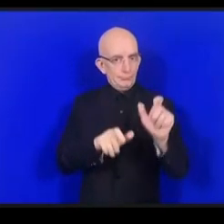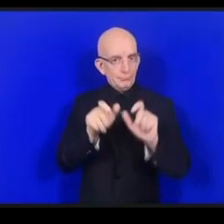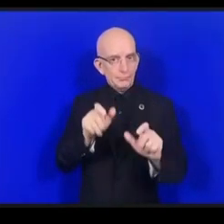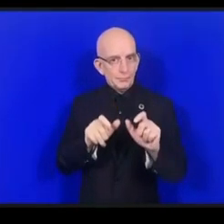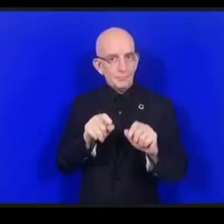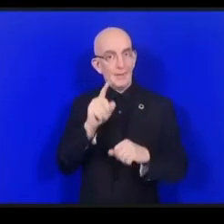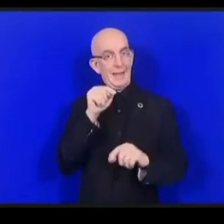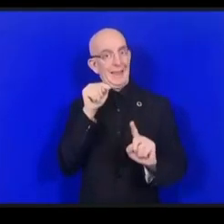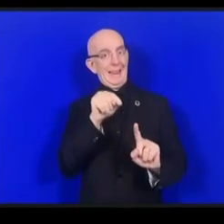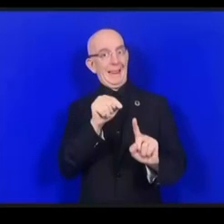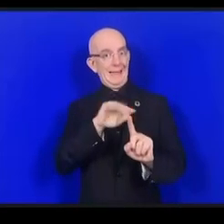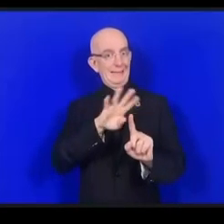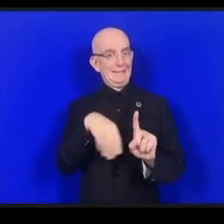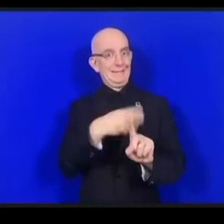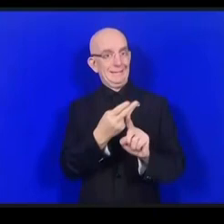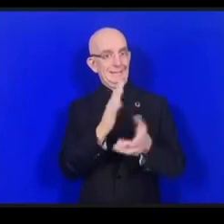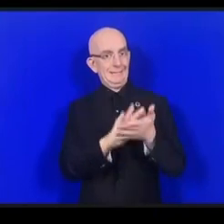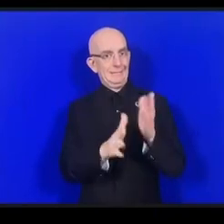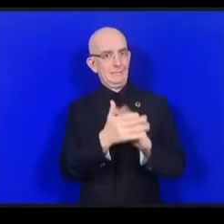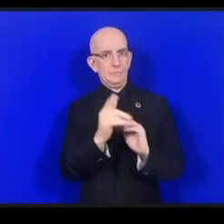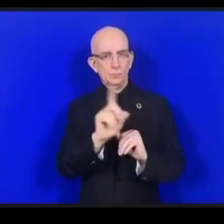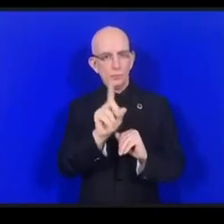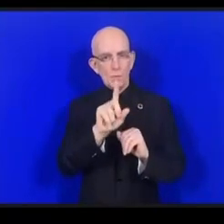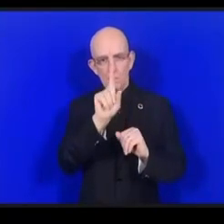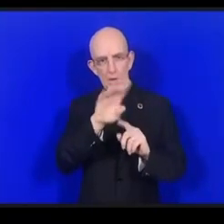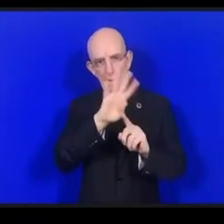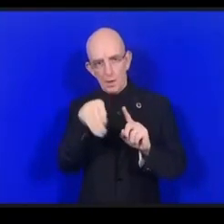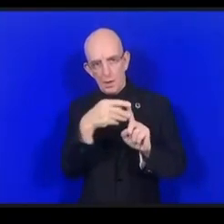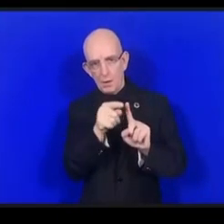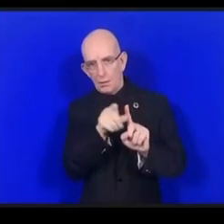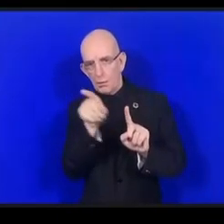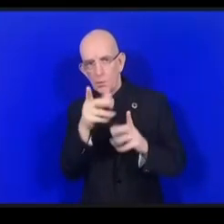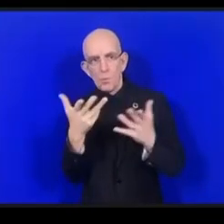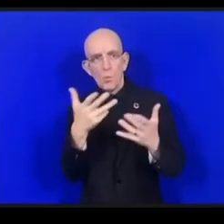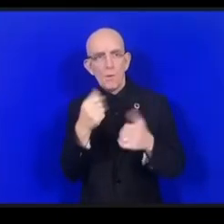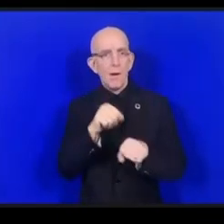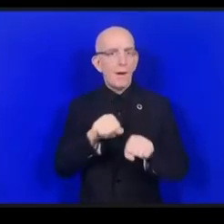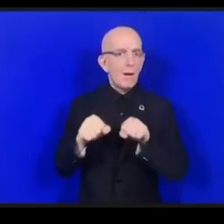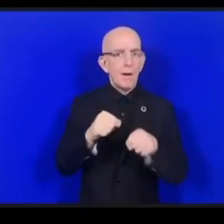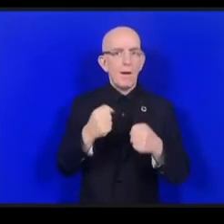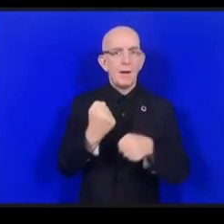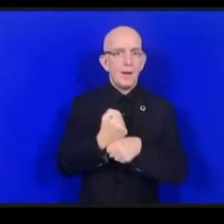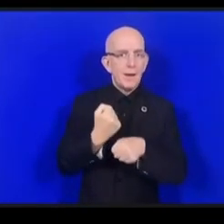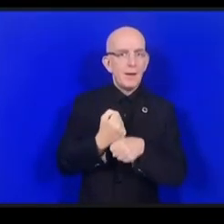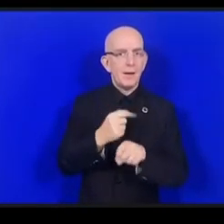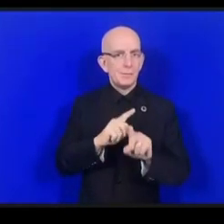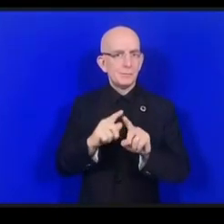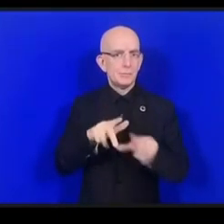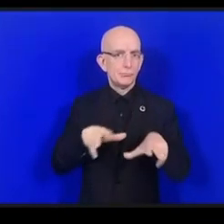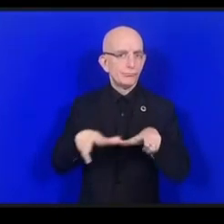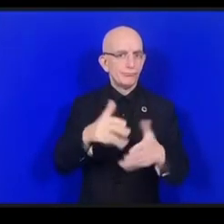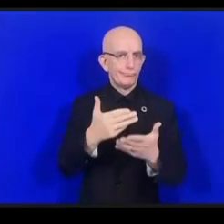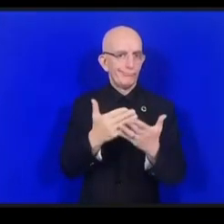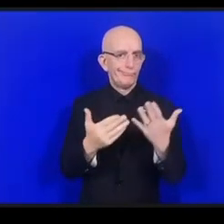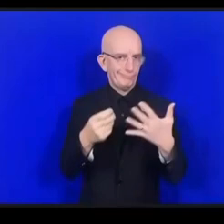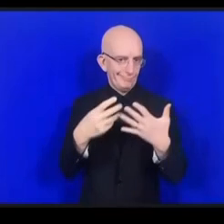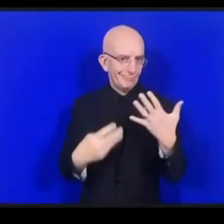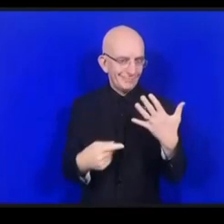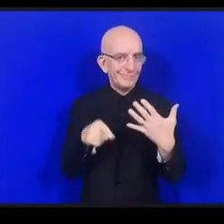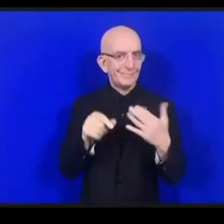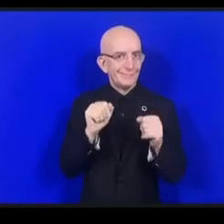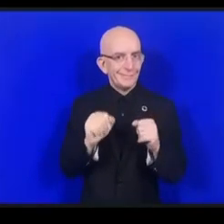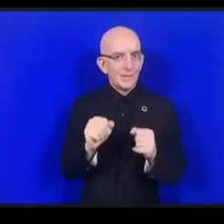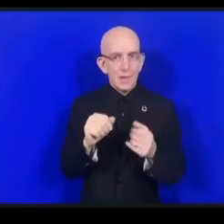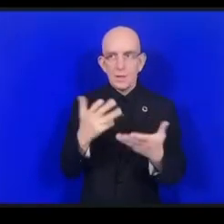وأن نحدد وأن نشرح ما هي الأدف التي سوف نحققها من أجل تحقيق أدف تلميه